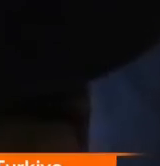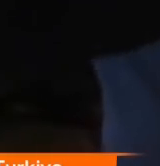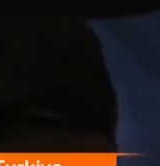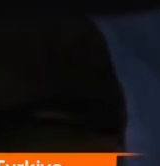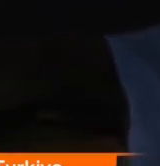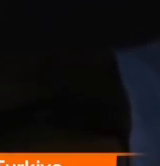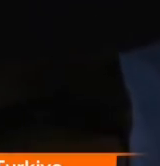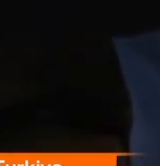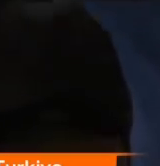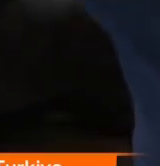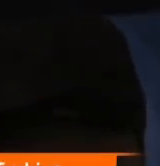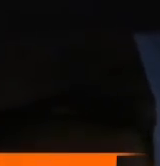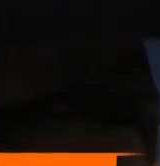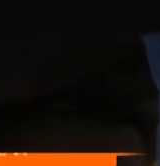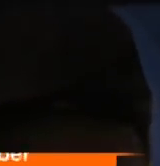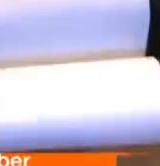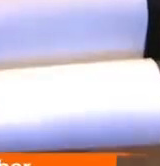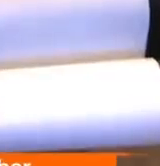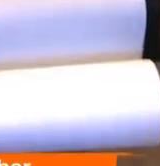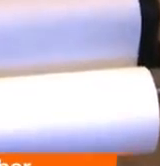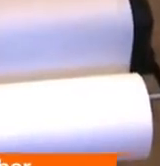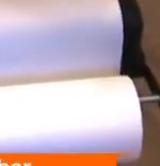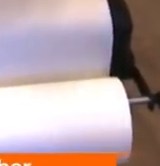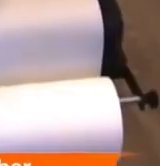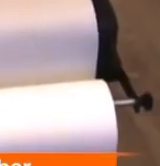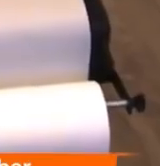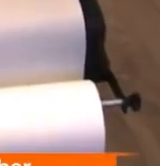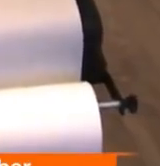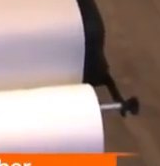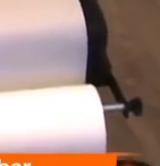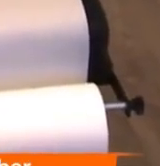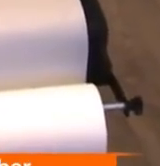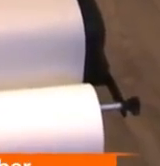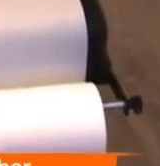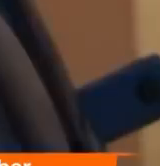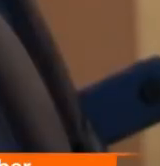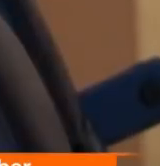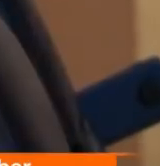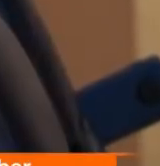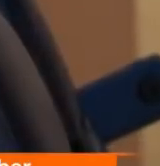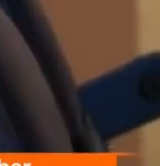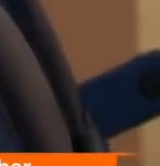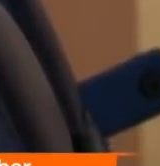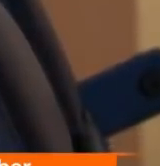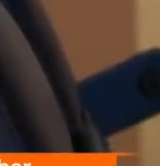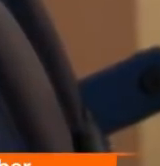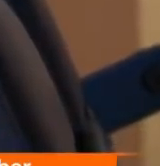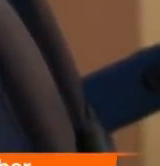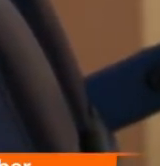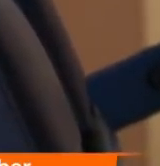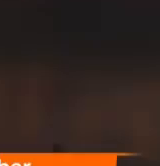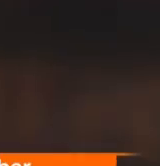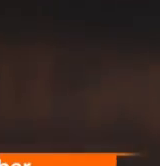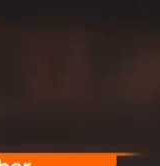İlaç yok, enjeksiyon yok, ameliyat yok. Sırt, bel ve boyun ağrısı çekenlerin tercihi birazdan ATV